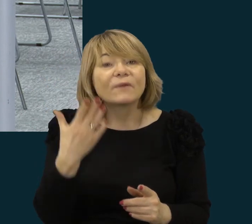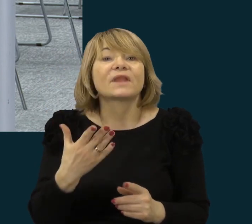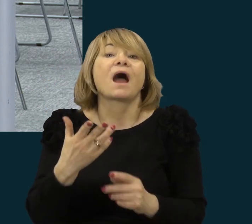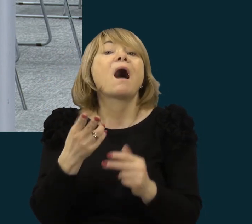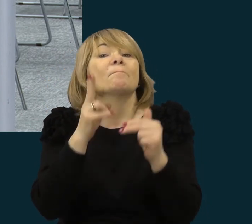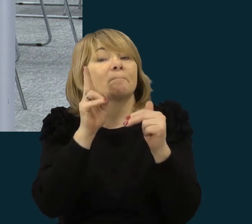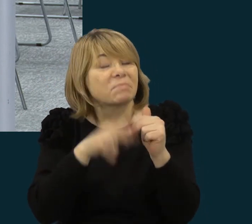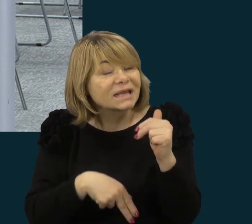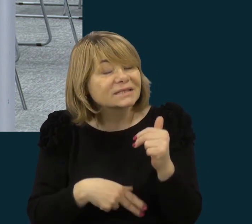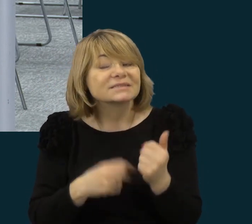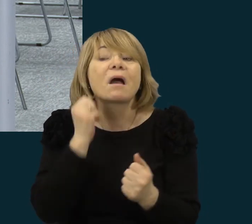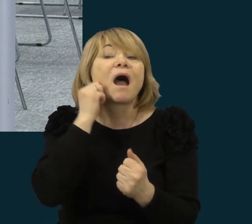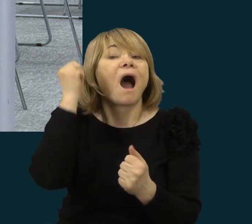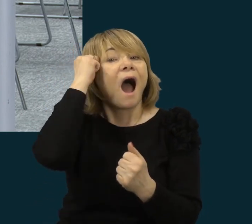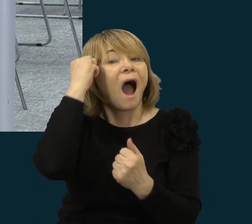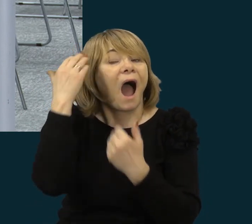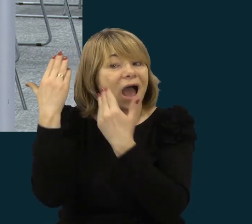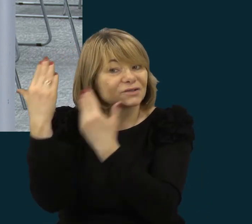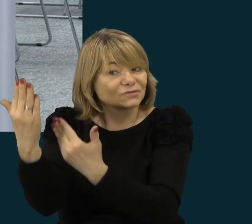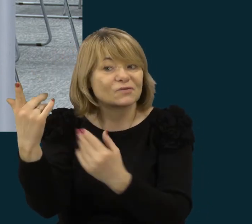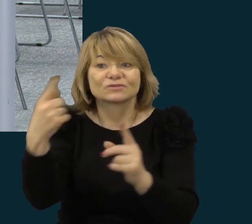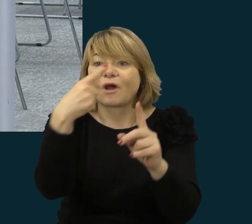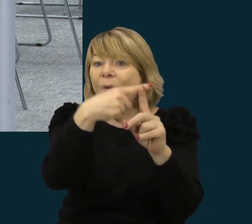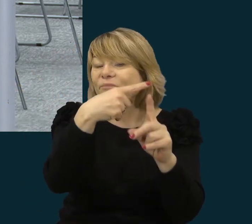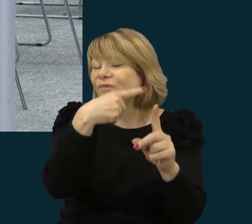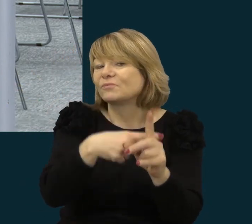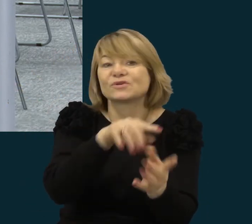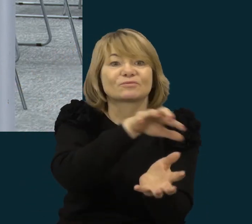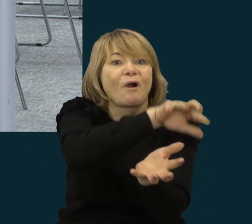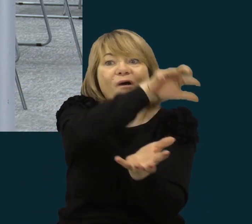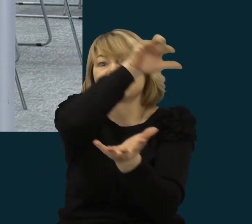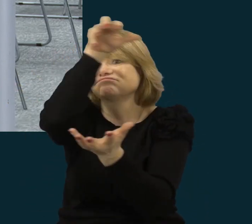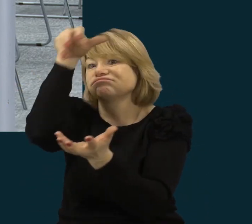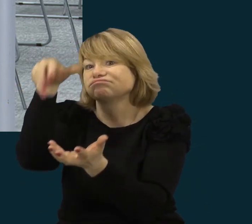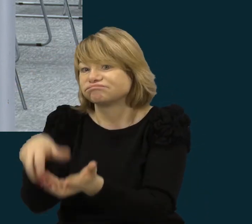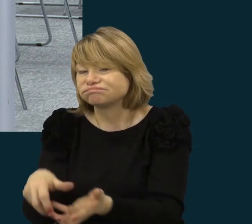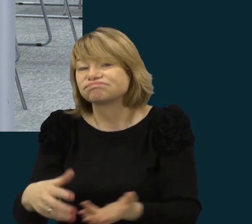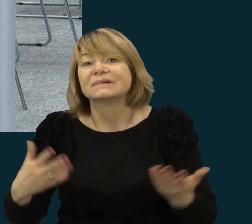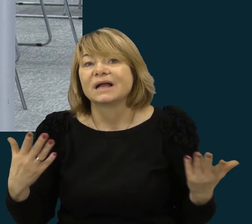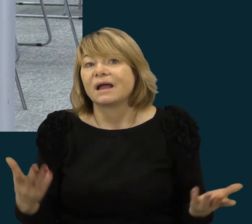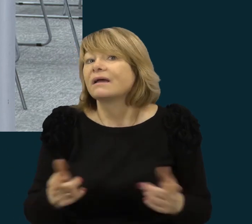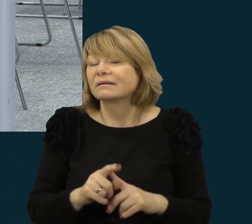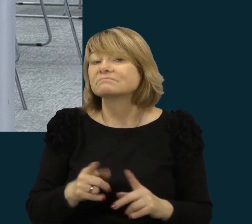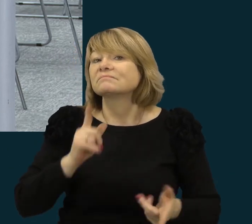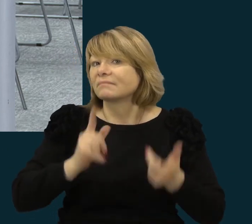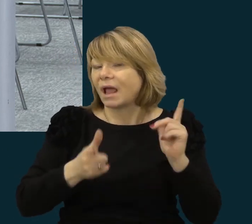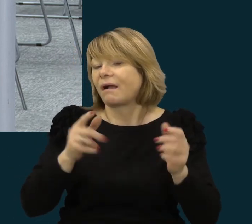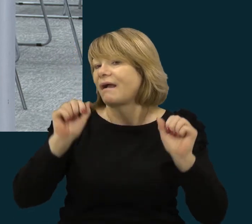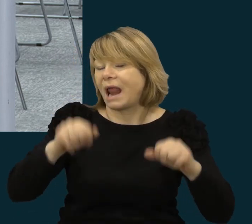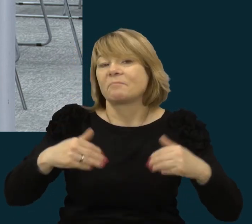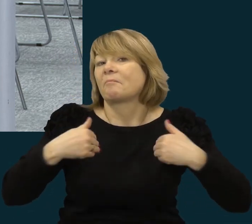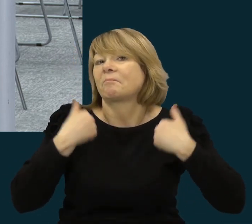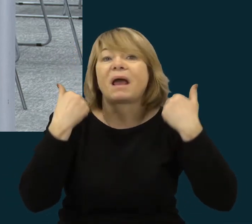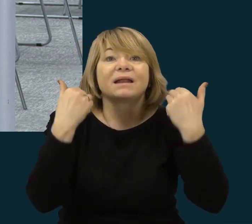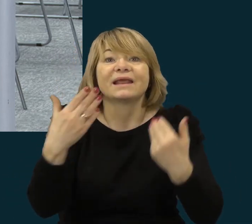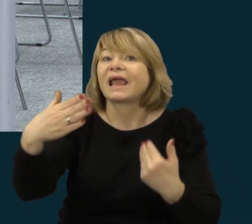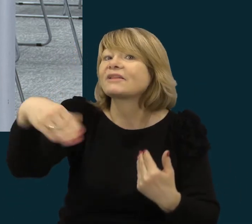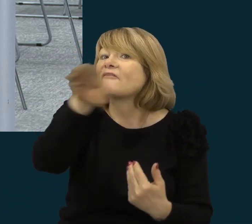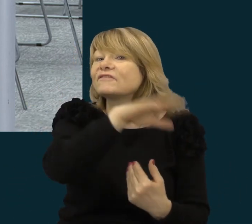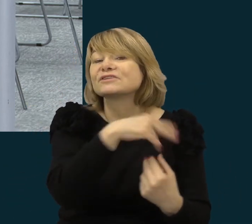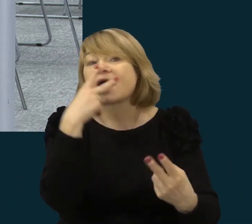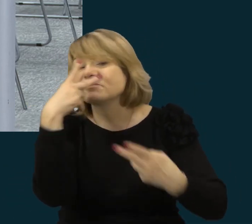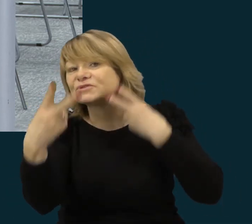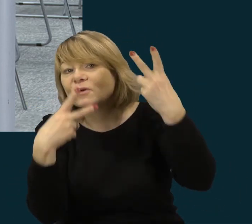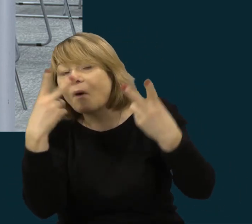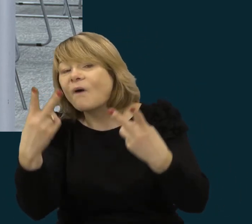optimizmo gūsnį ir realiai galima palinkėti visiems žiūrovams ir visiems